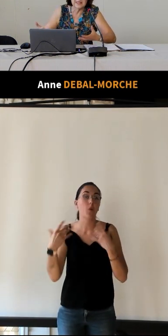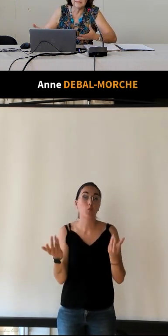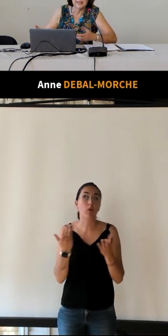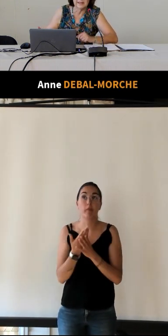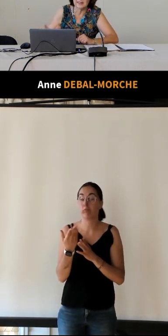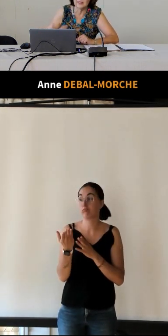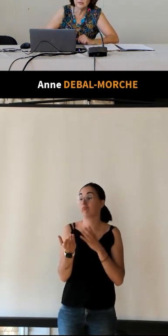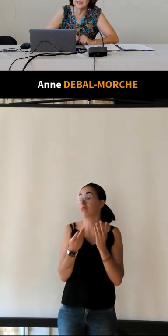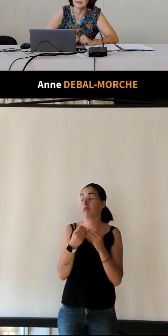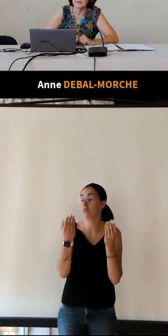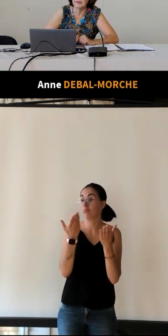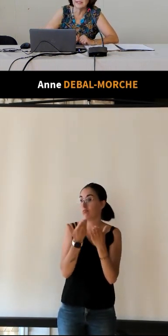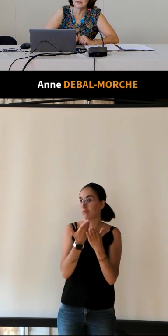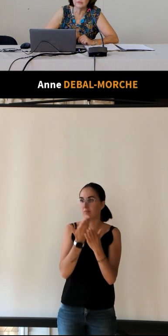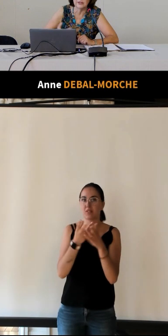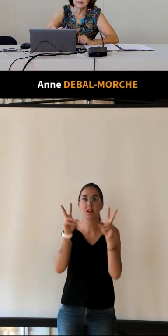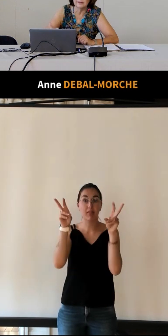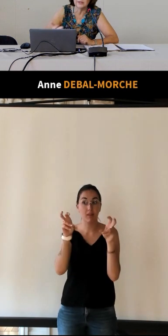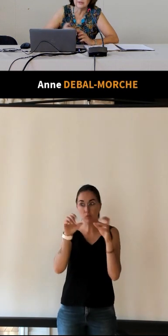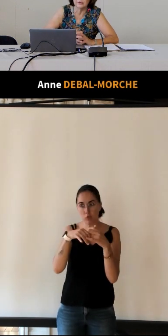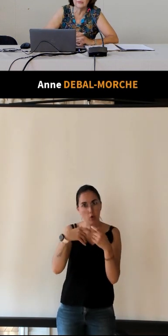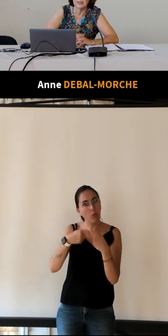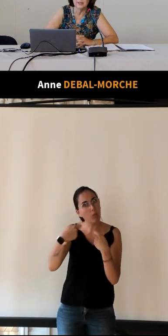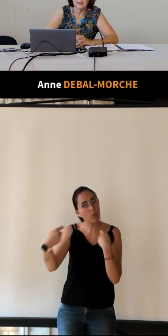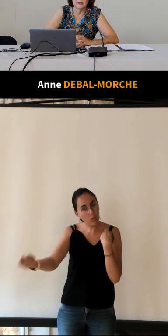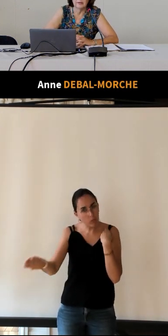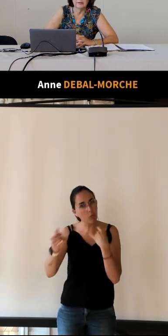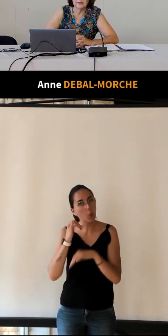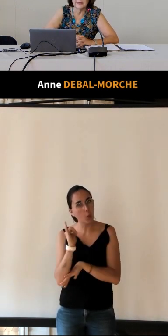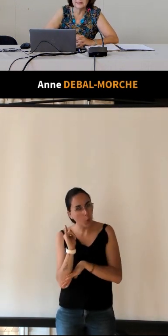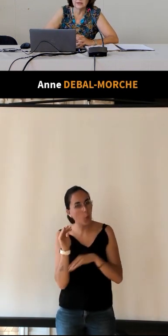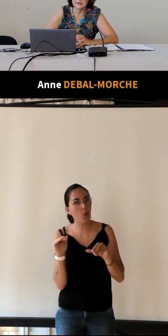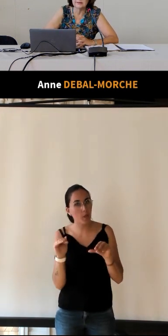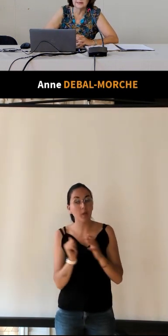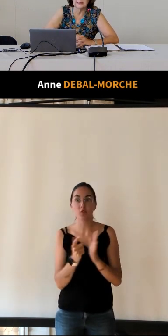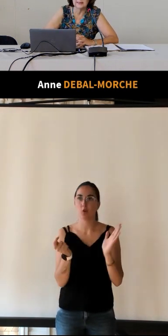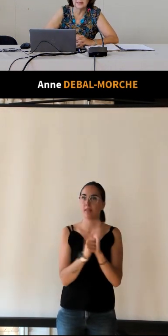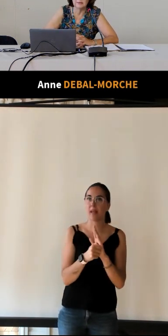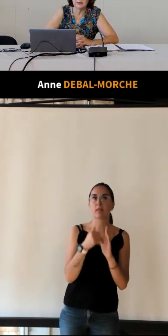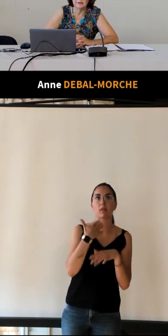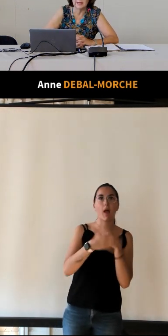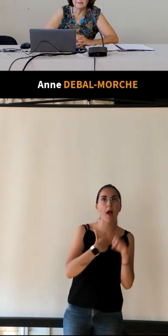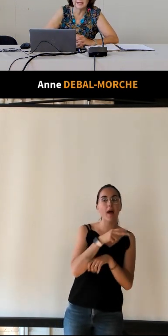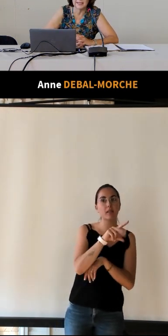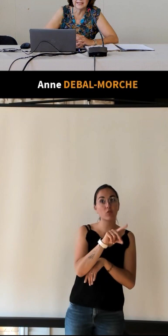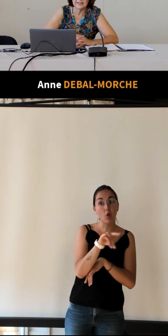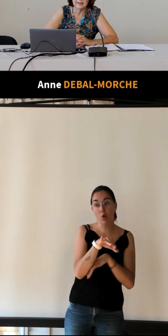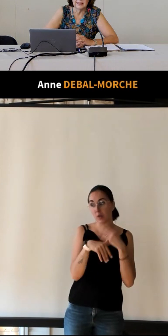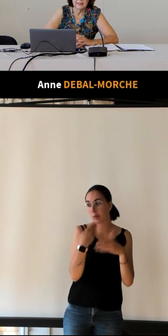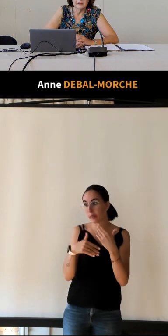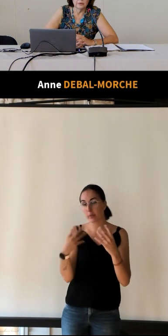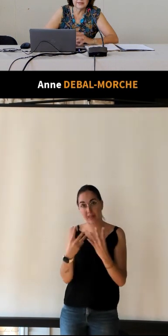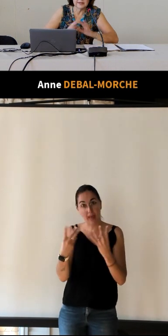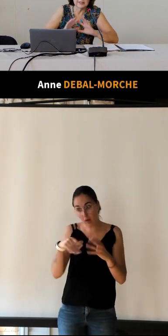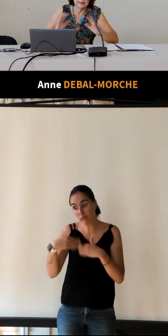Essie mais qui a duré assez longtemps puisqu'on voit des années 30 et également après la guerre.